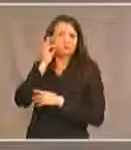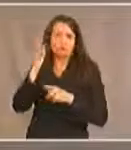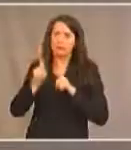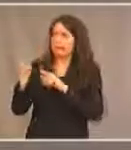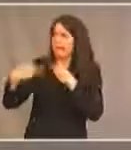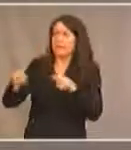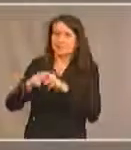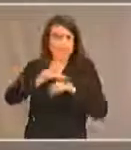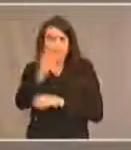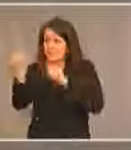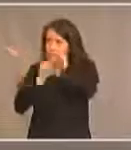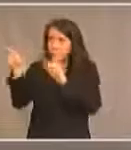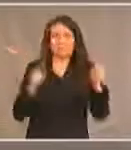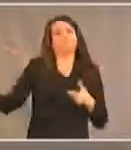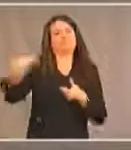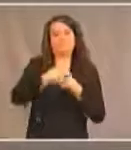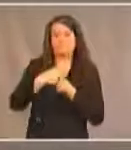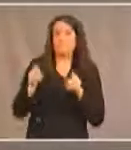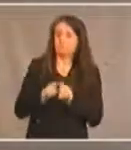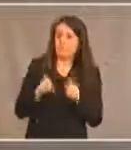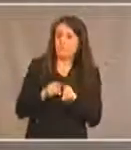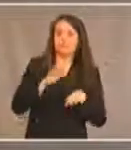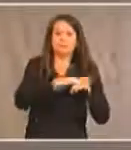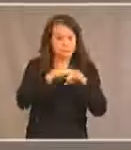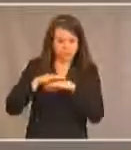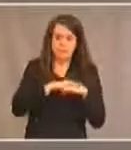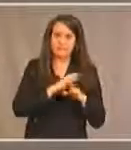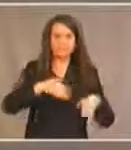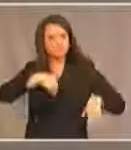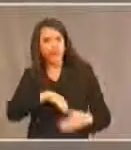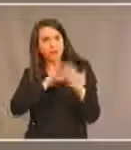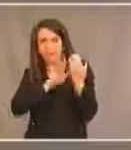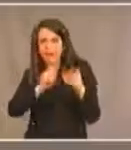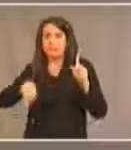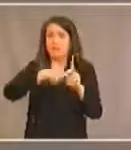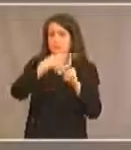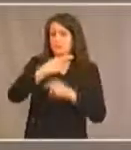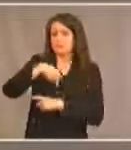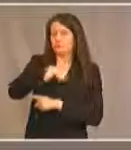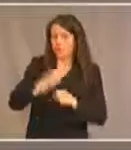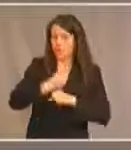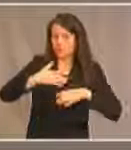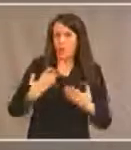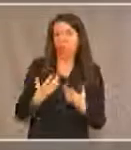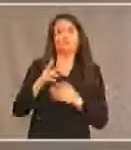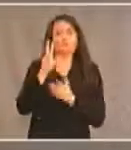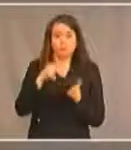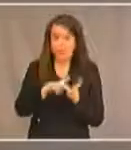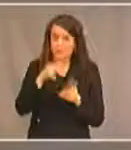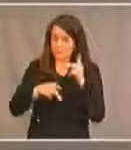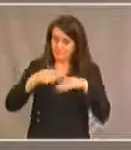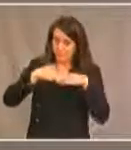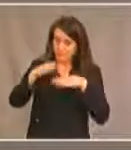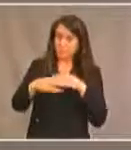les régions du Canada. Et enfin, en plus de ces consultations en personne, nous avons plus de 3 000 personnes